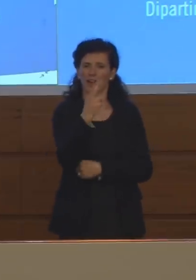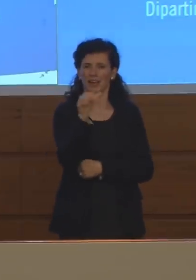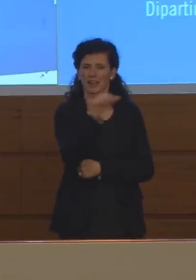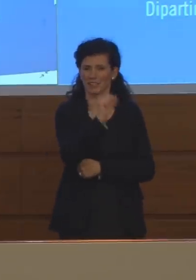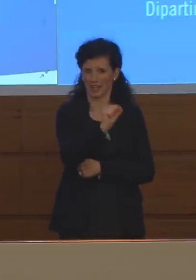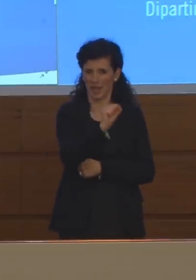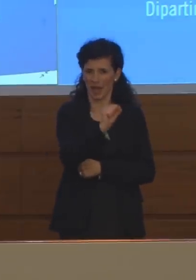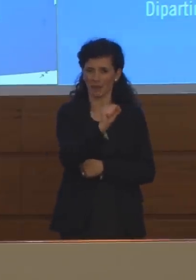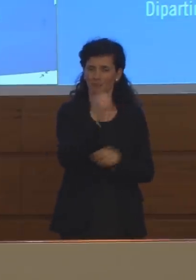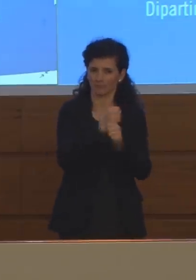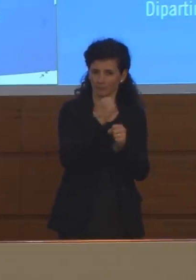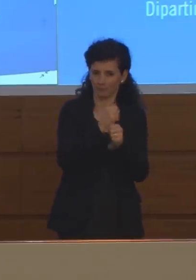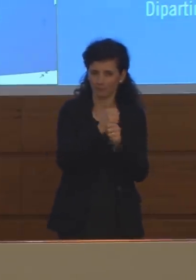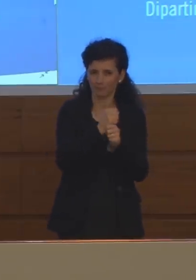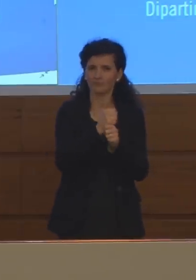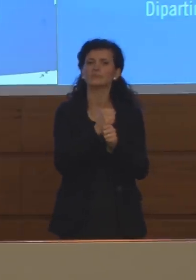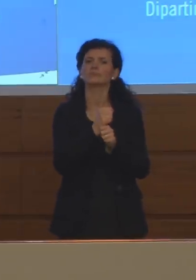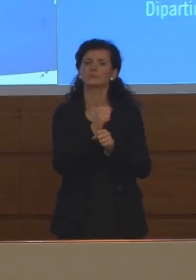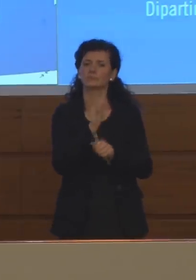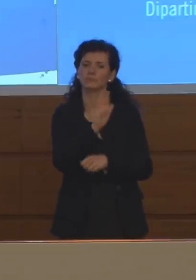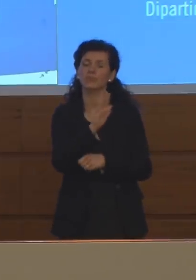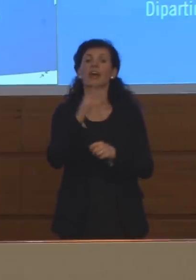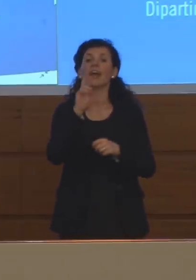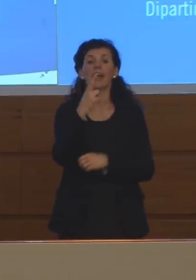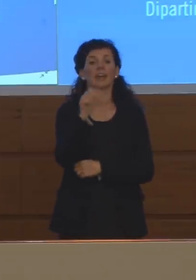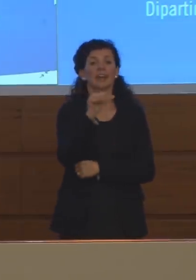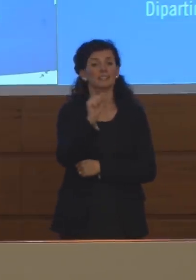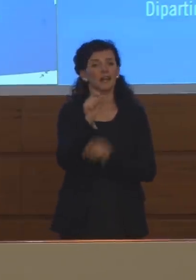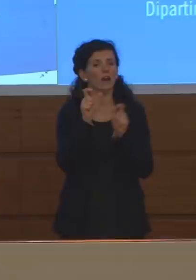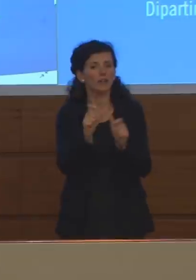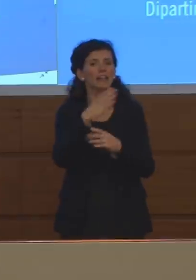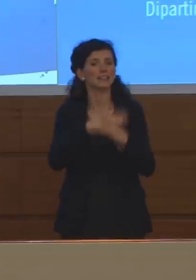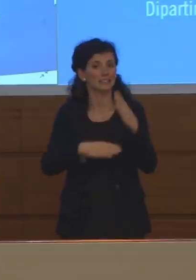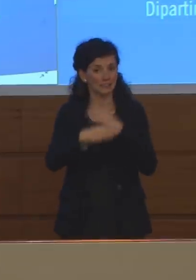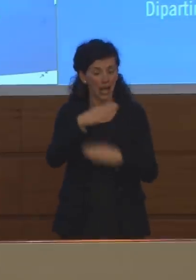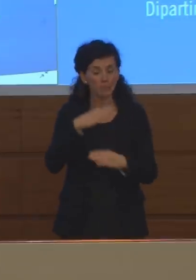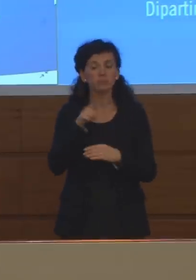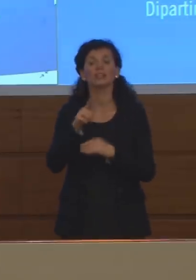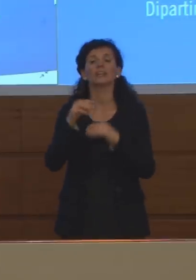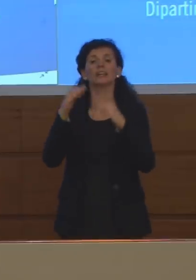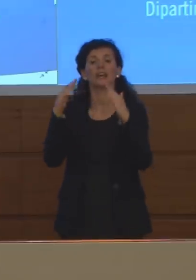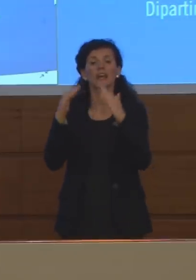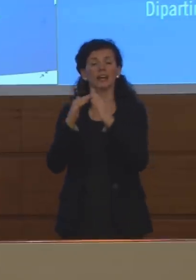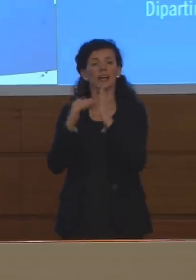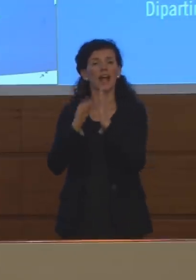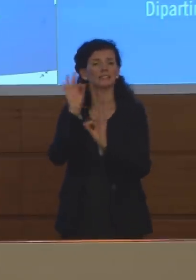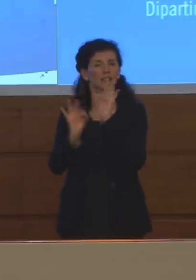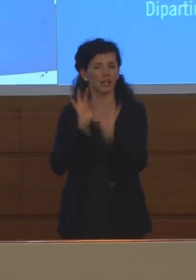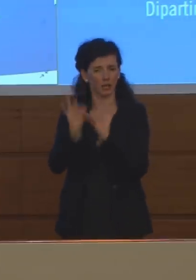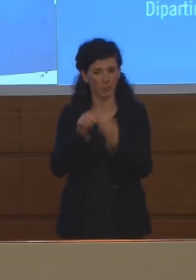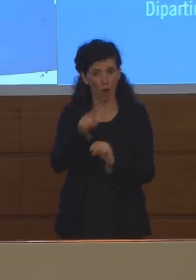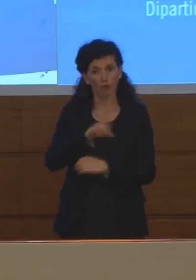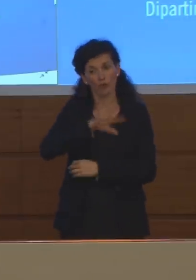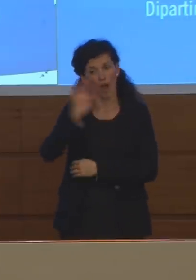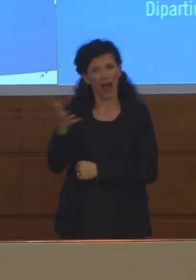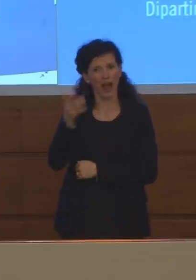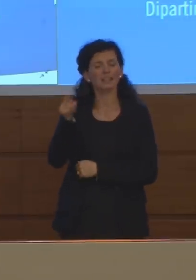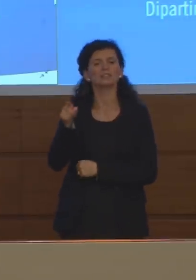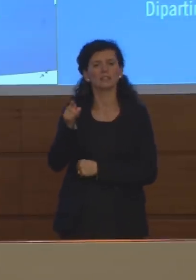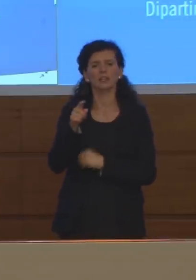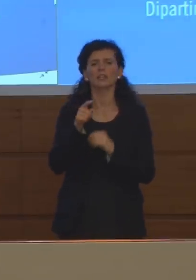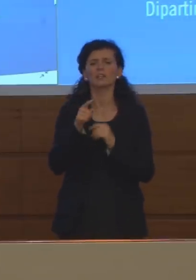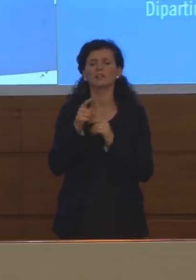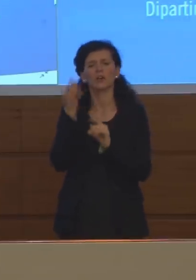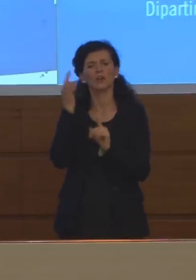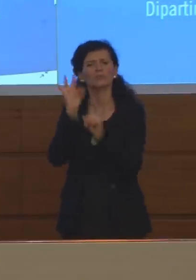assistenziali, alle residenze sanitarie per disabili, alle case di riposo e in parte sono destinati agli